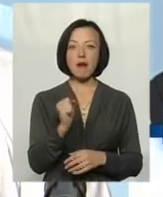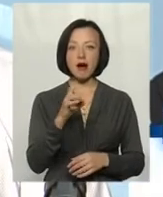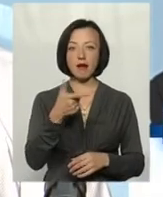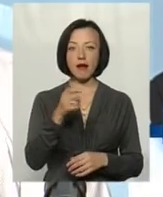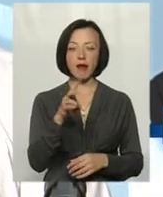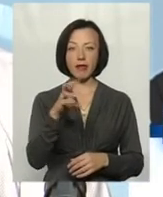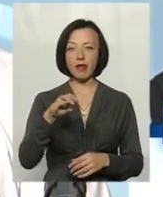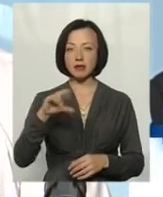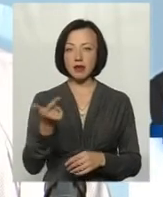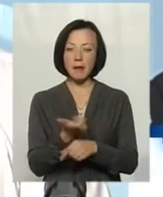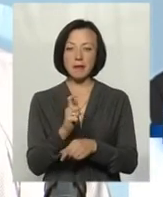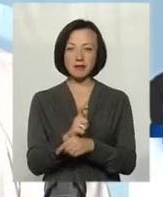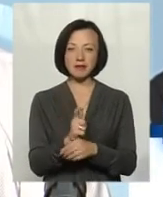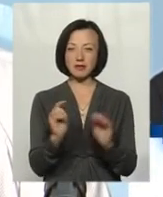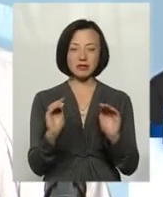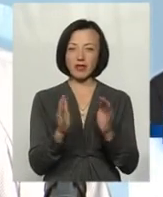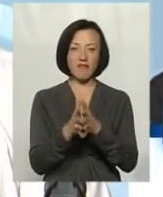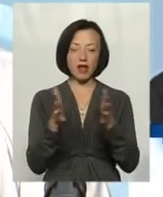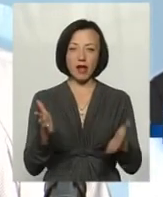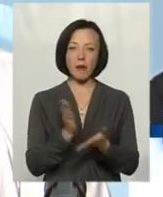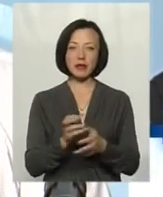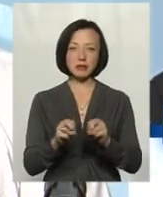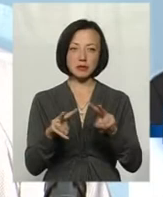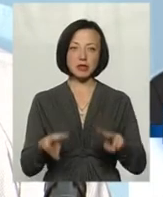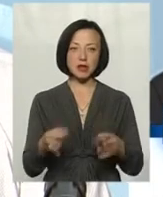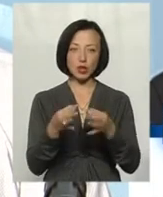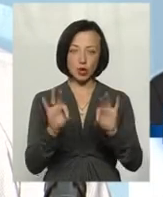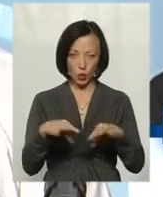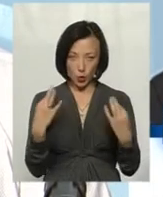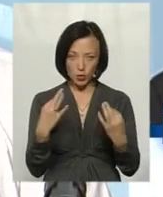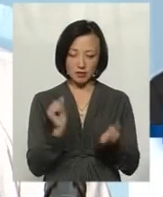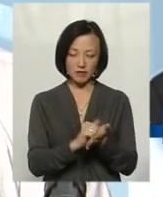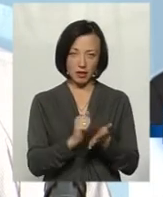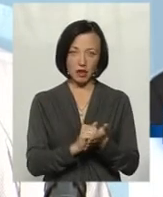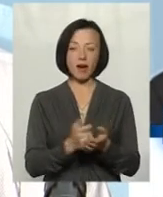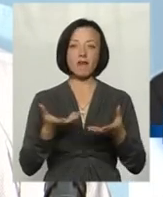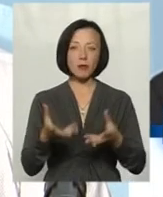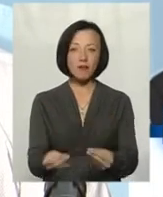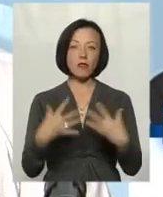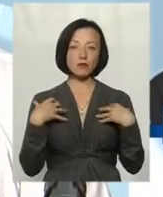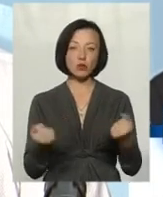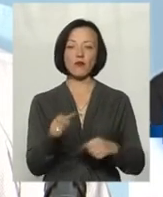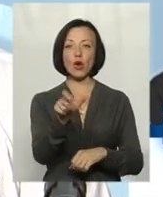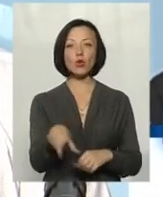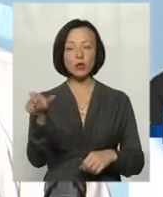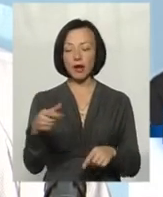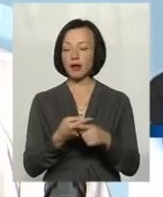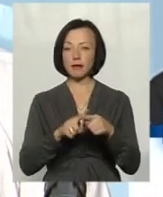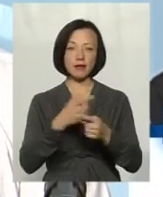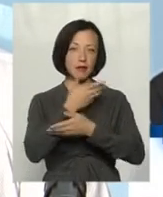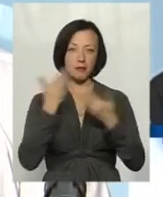воно також незначне, маємо спеціальний дозвіл, і також впливу на здоров'я людей, воно